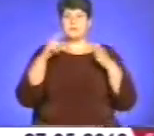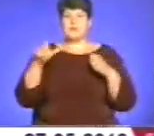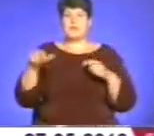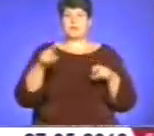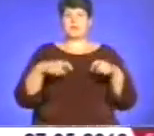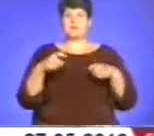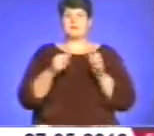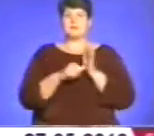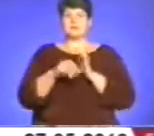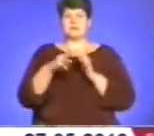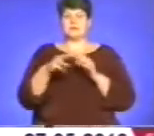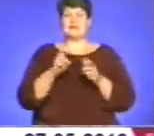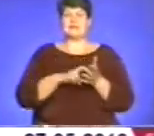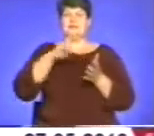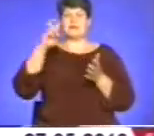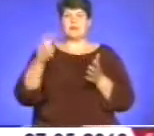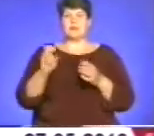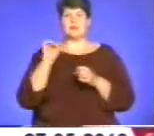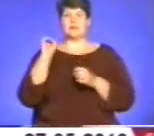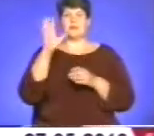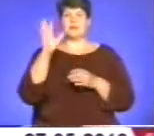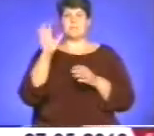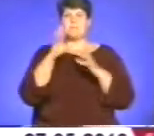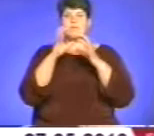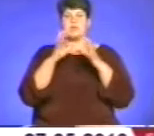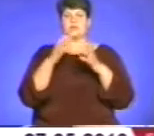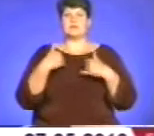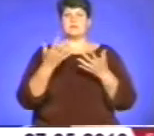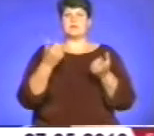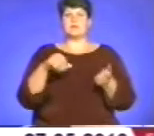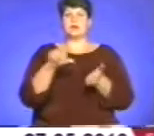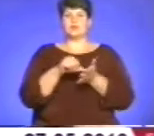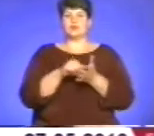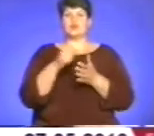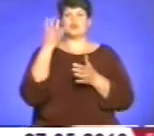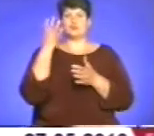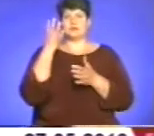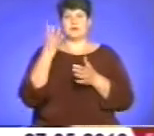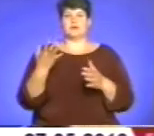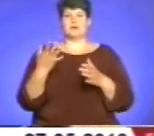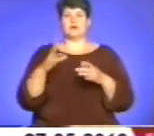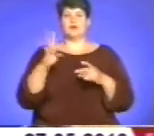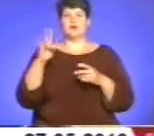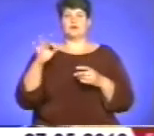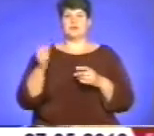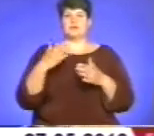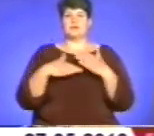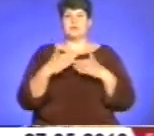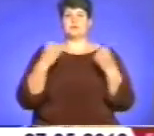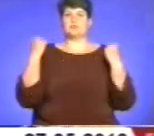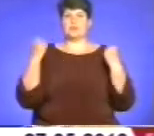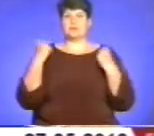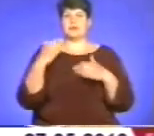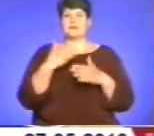стрибали з розбігу, метали м'яч. Тут у нас приймають участь чотири нозології інвалідності. Це спортсмени